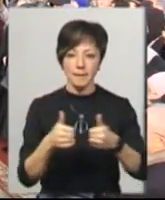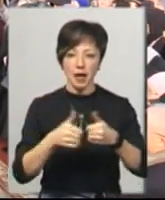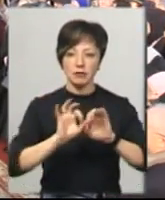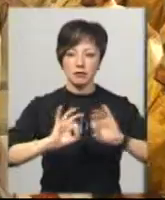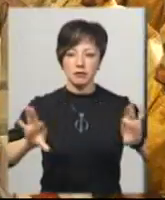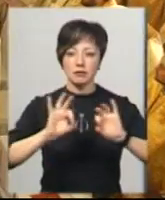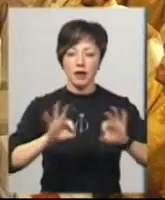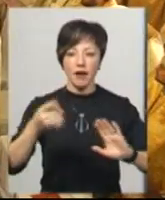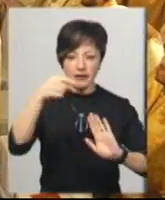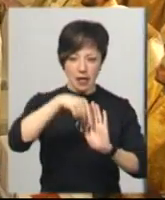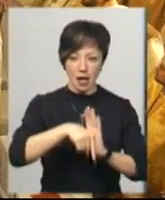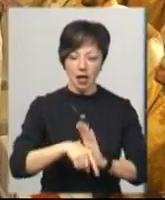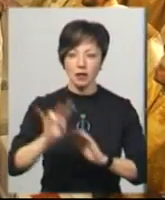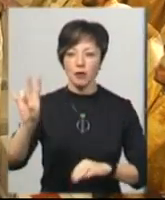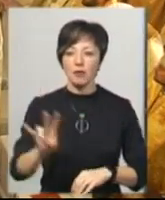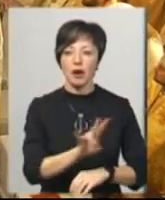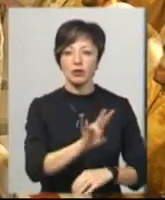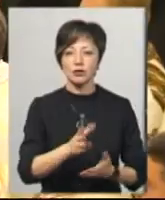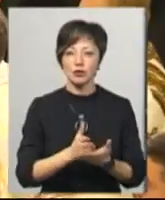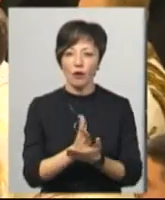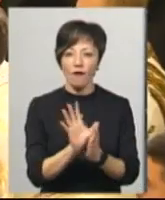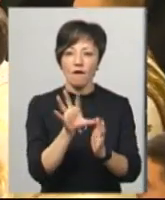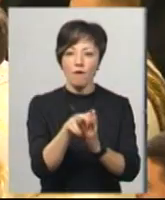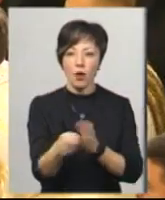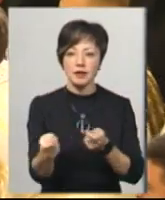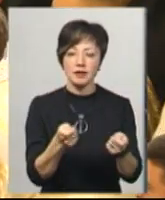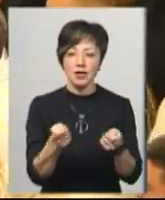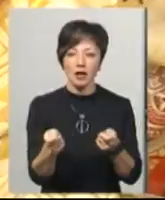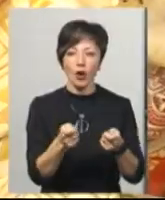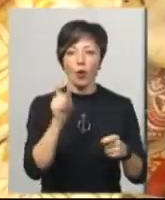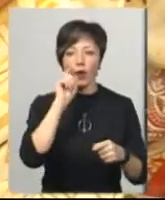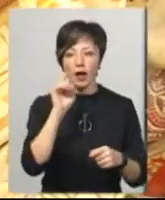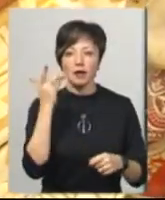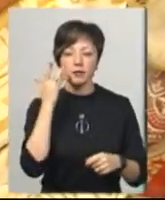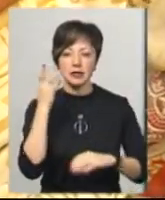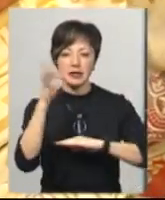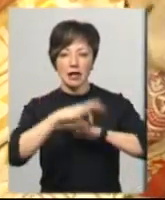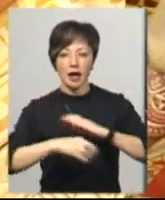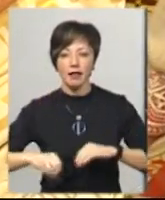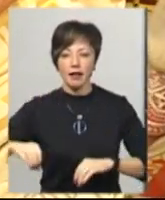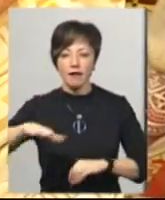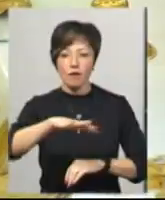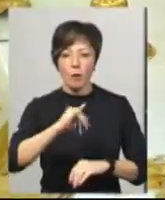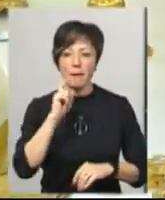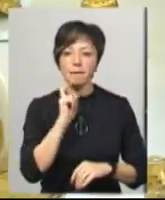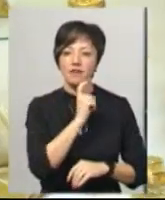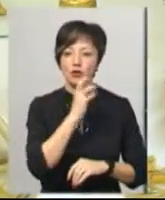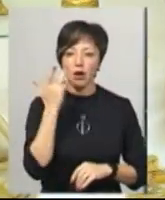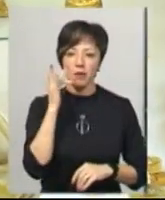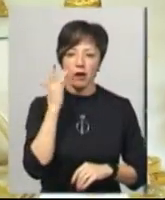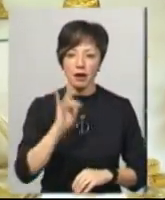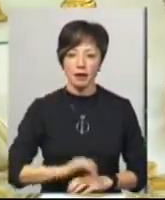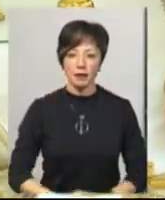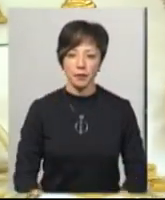трансляція. А всередині правлять хіротонію, водять у сан священники з України, Латинської Америки, Західної Європи і Північної Америки. Нині